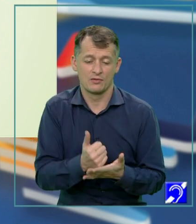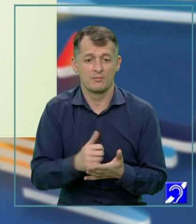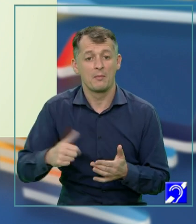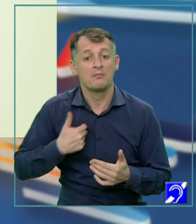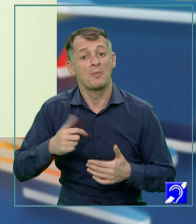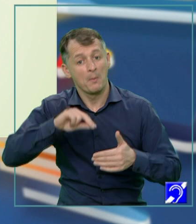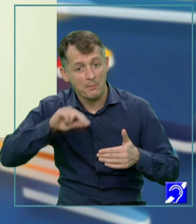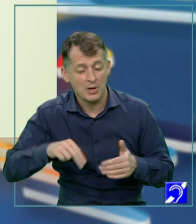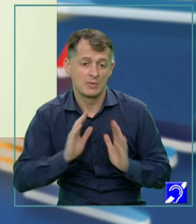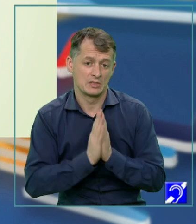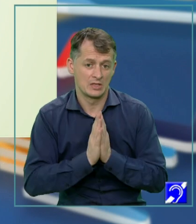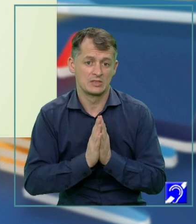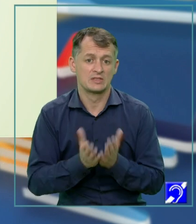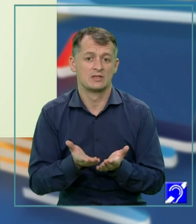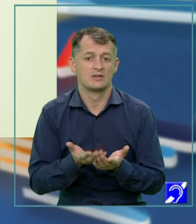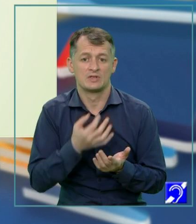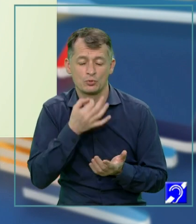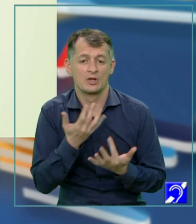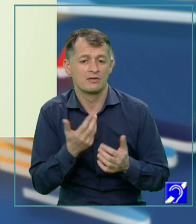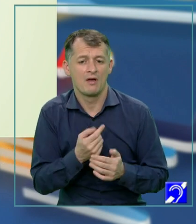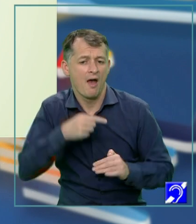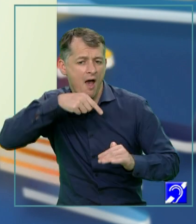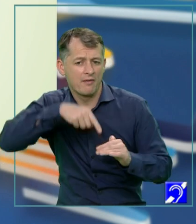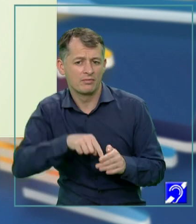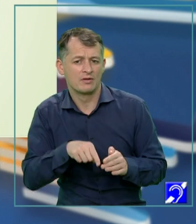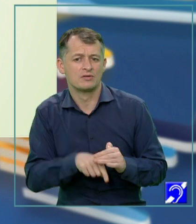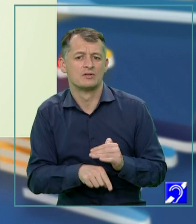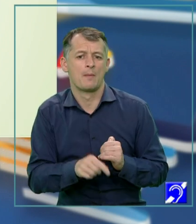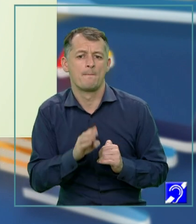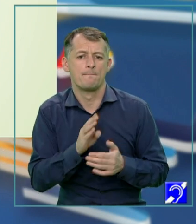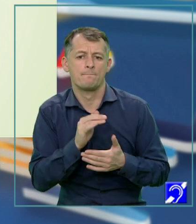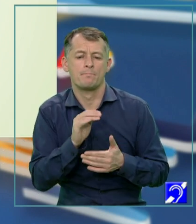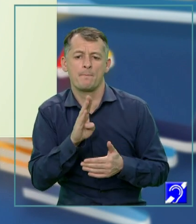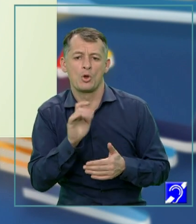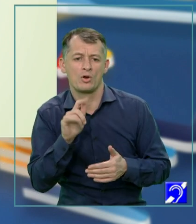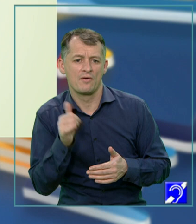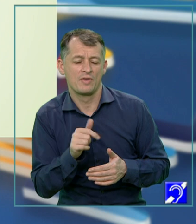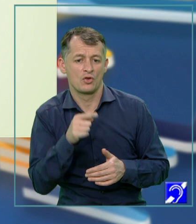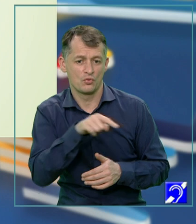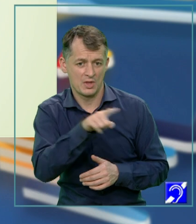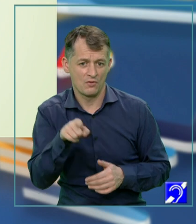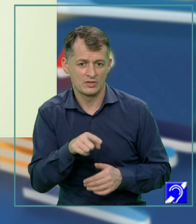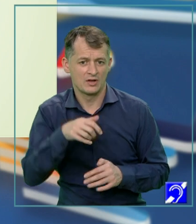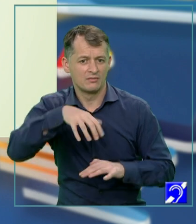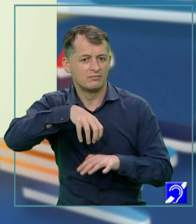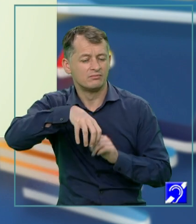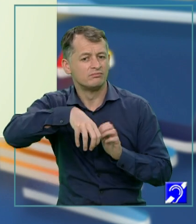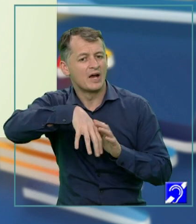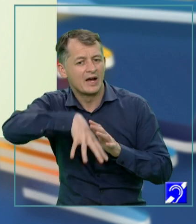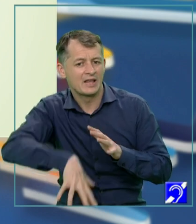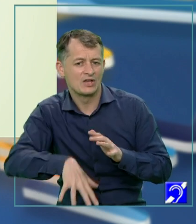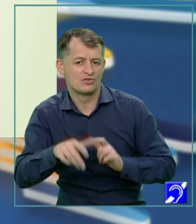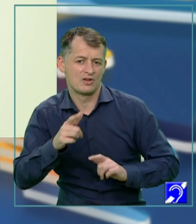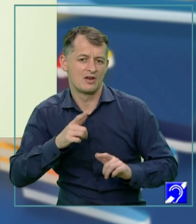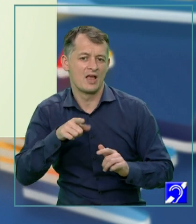întreb cât de adânci sunt în biografia dumneavoastră rădăcinile pasiunii pentru această artă. Eu sunt un descendent al lui Ion